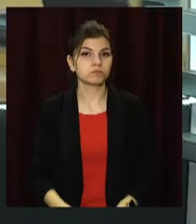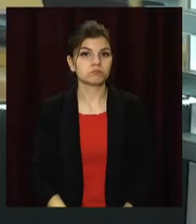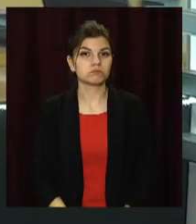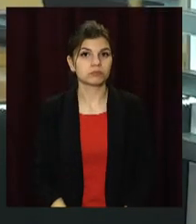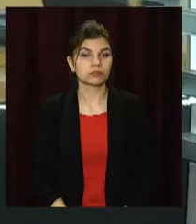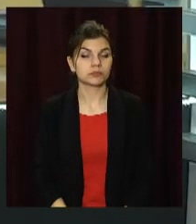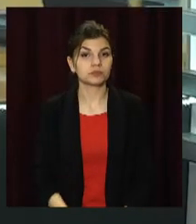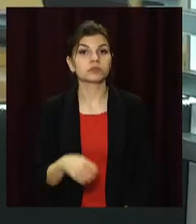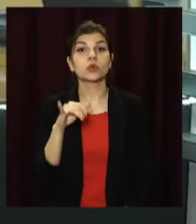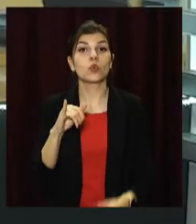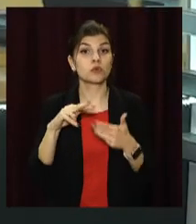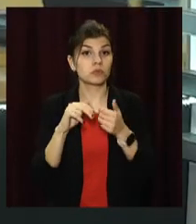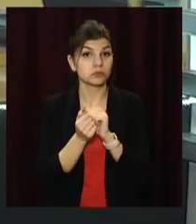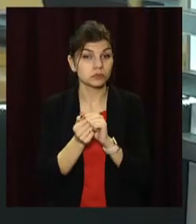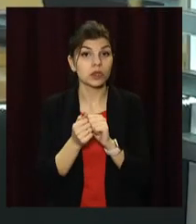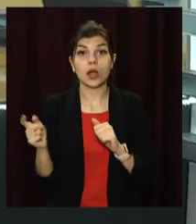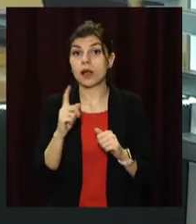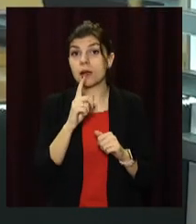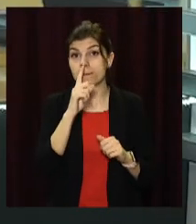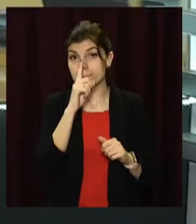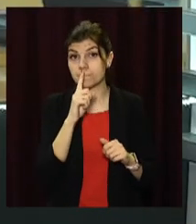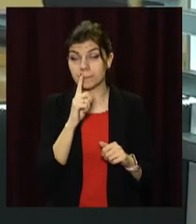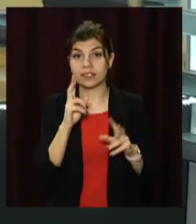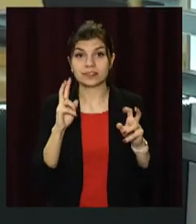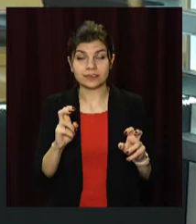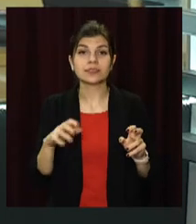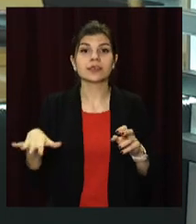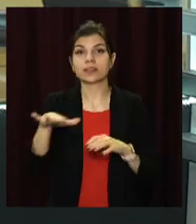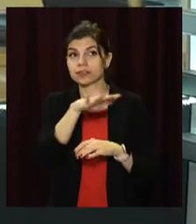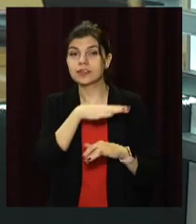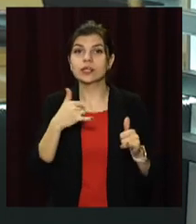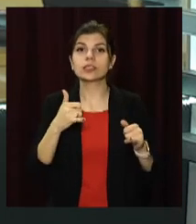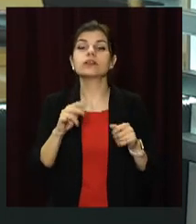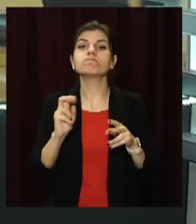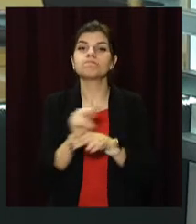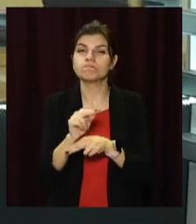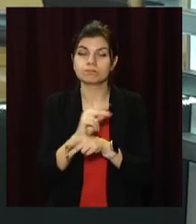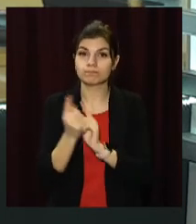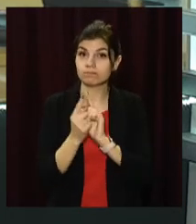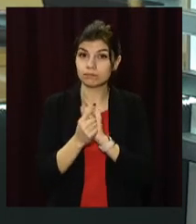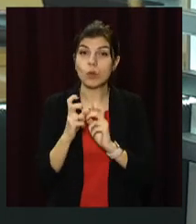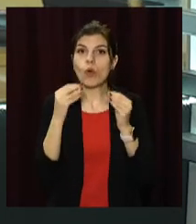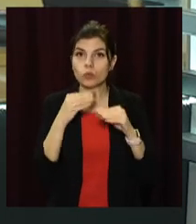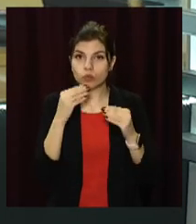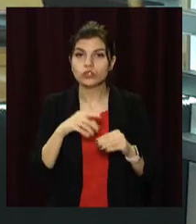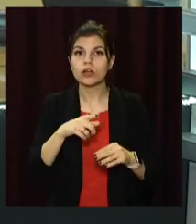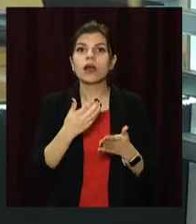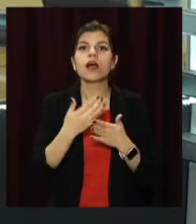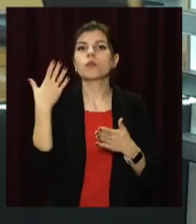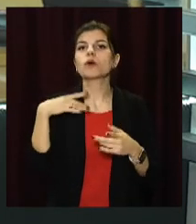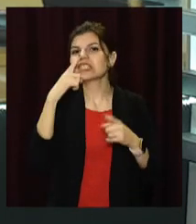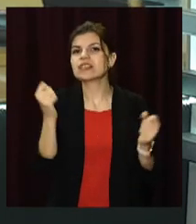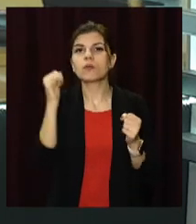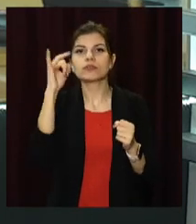У Кам'янському триває місячник з благоустрою. Комунальники латають дорожнє покриття, прибирають посипальну суміш із